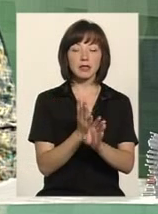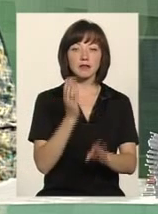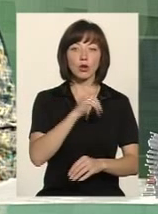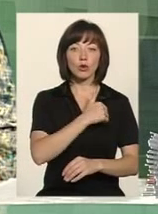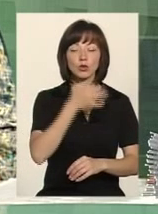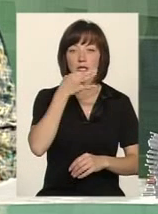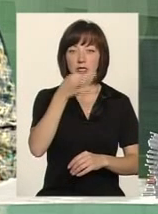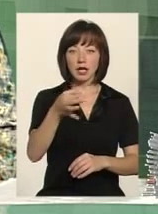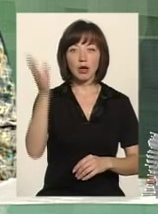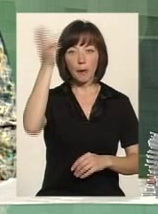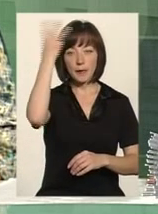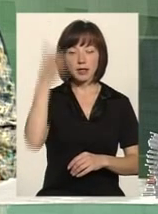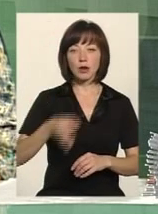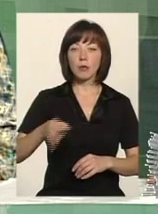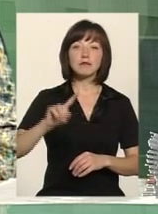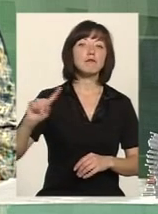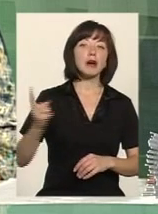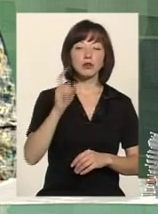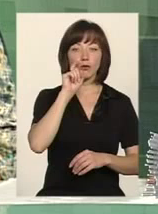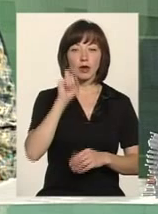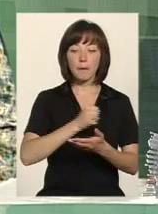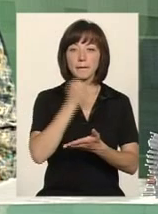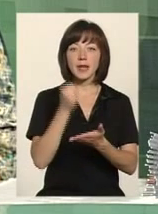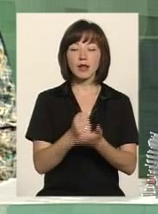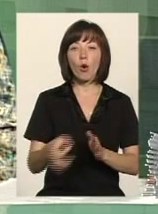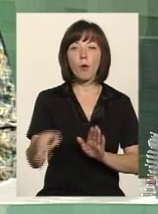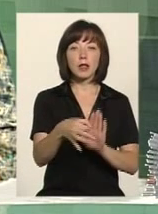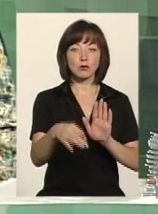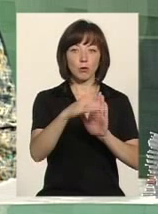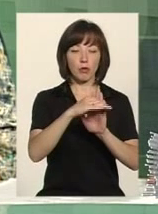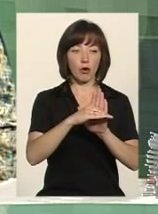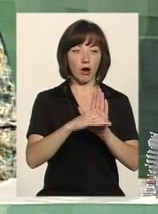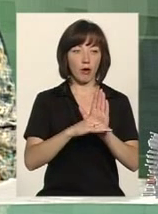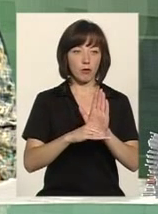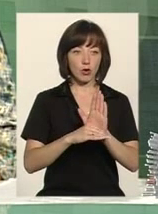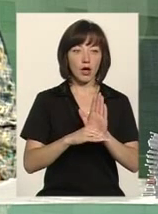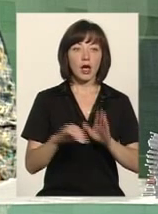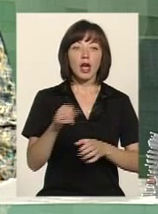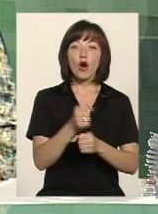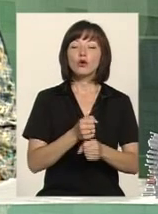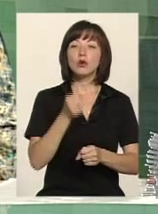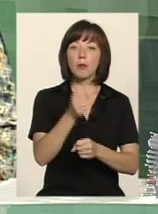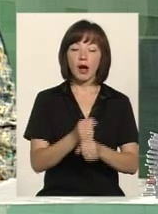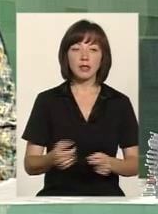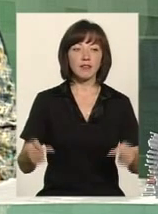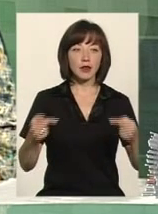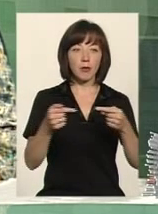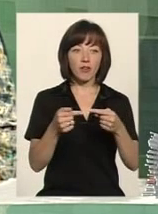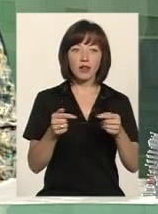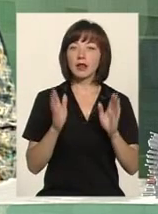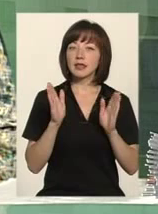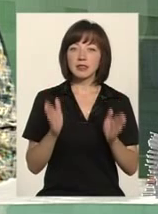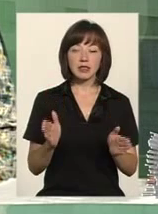Хмельницька область одна із перших по Україні саме прийняла обласну програму. І розроблялася вона відповідно не тільки